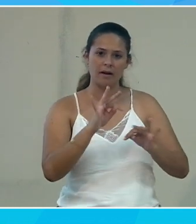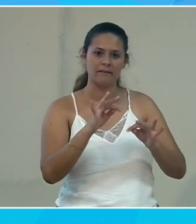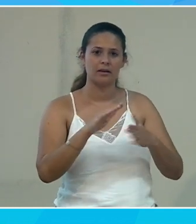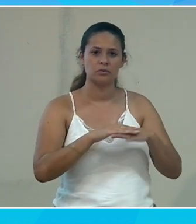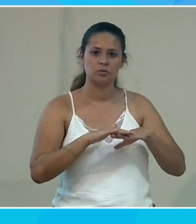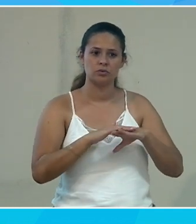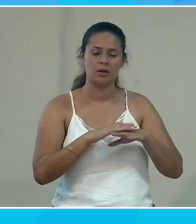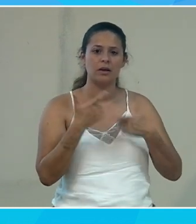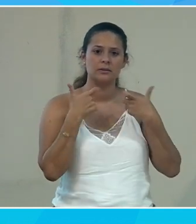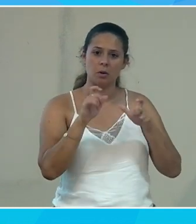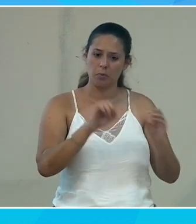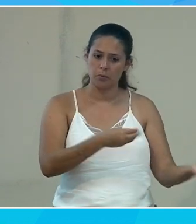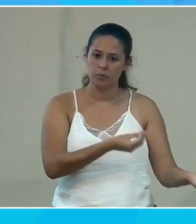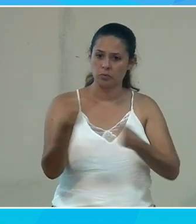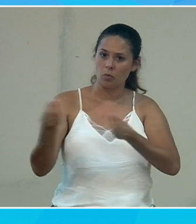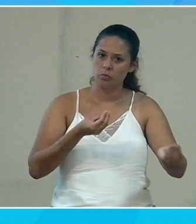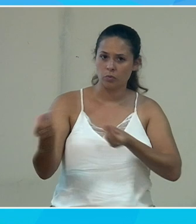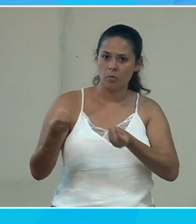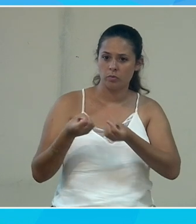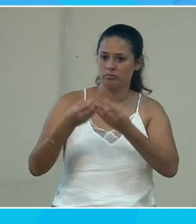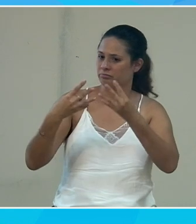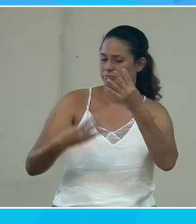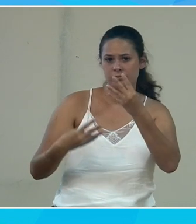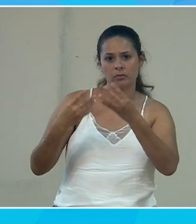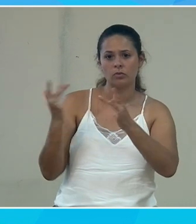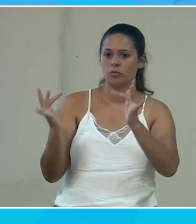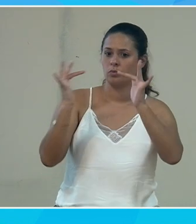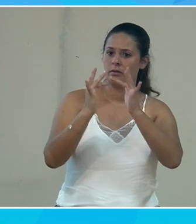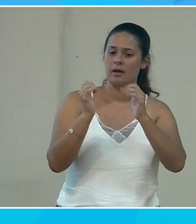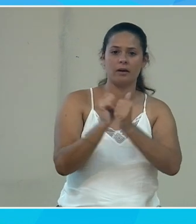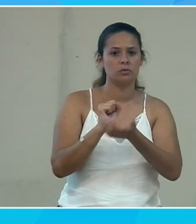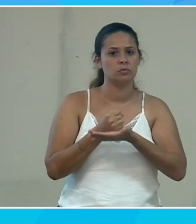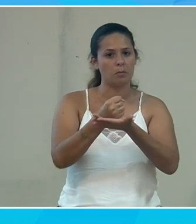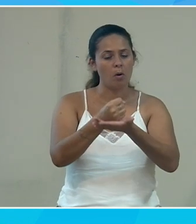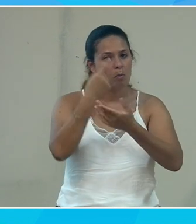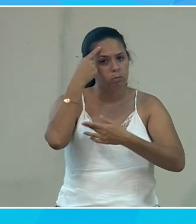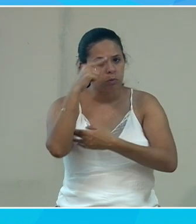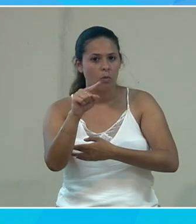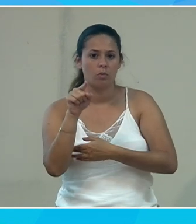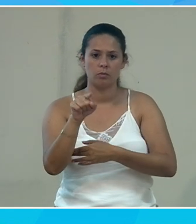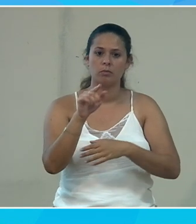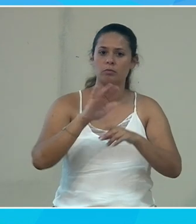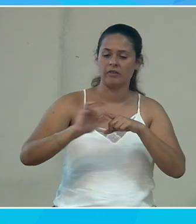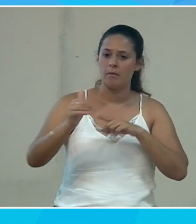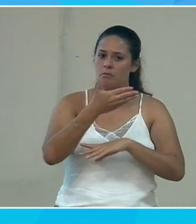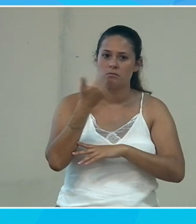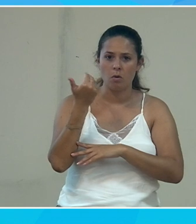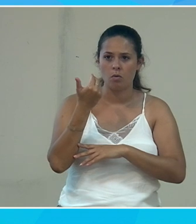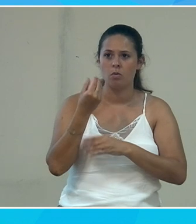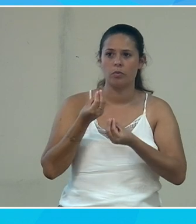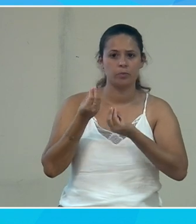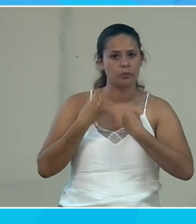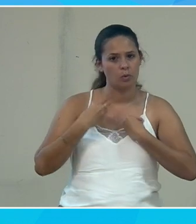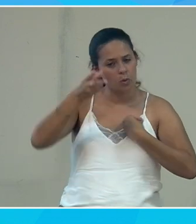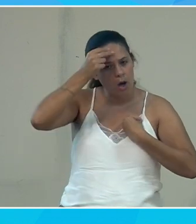accessibilité est-ce que vous pouvez lui donner quelques éléments ou le mettre en contact avec le support pour qu'il puisse essayer de mieux comprendre en fait ses difficultés